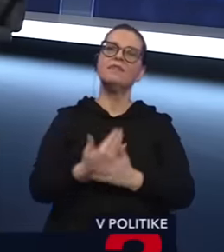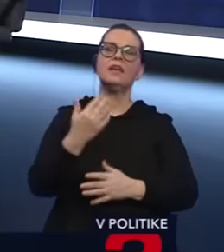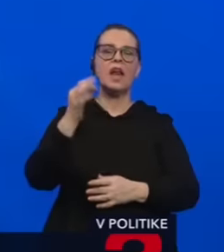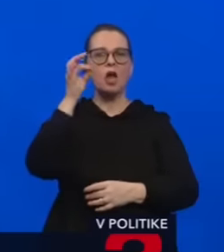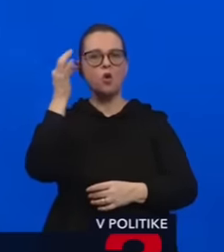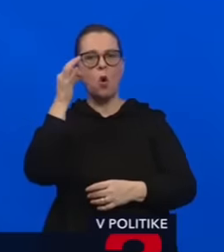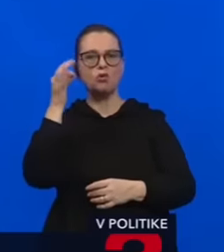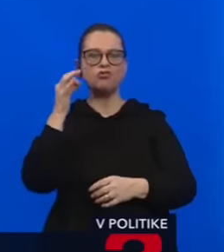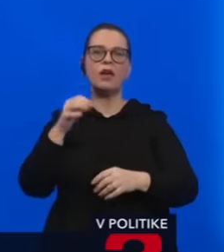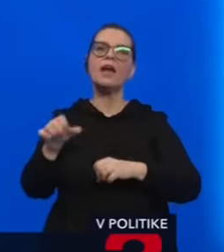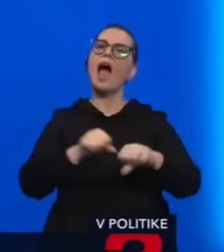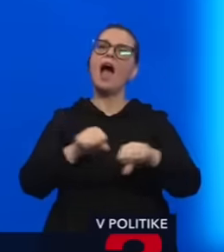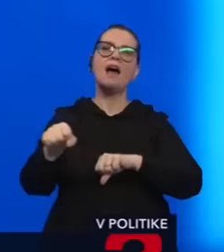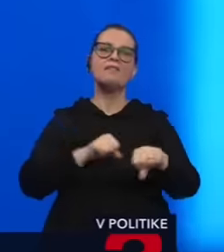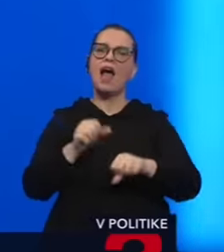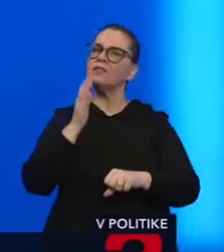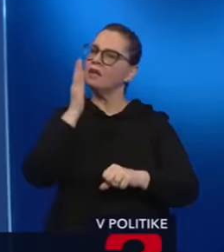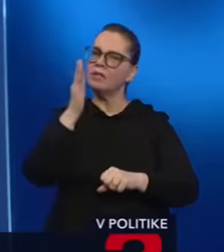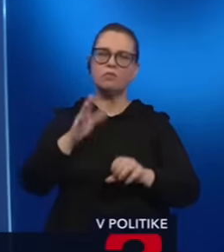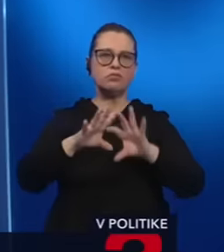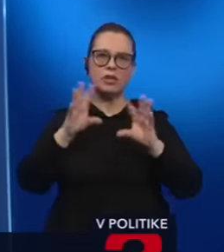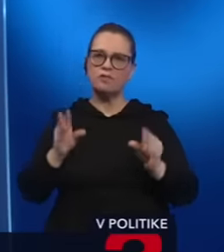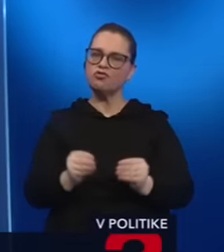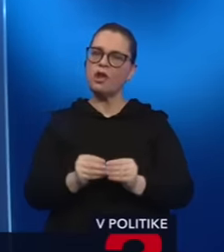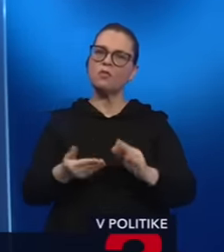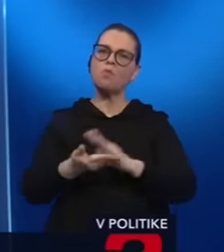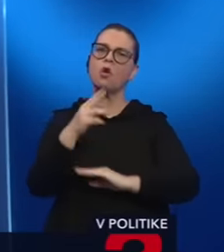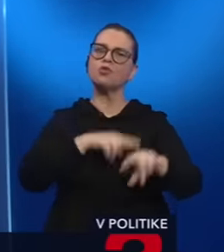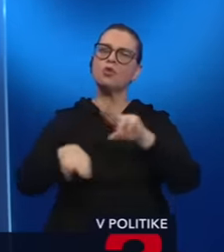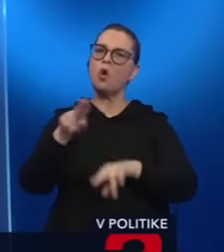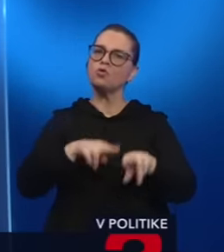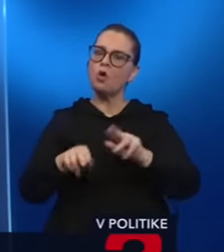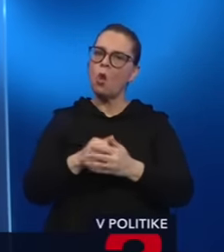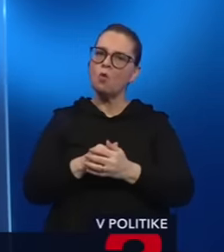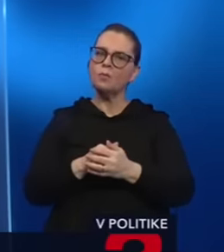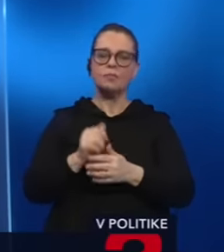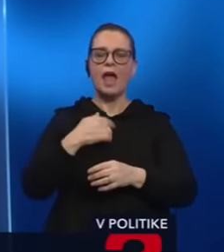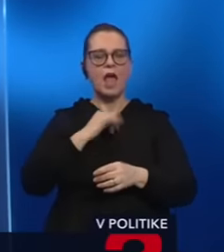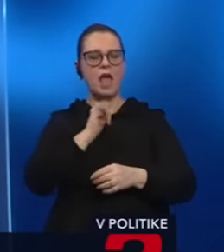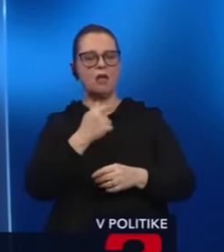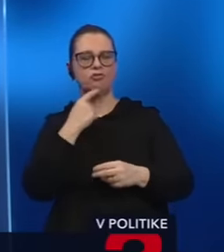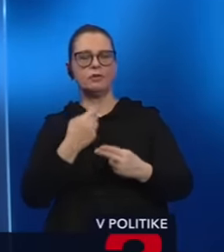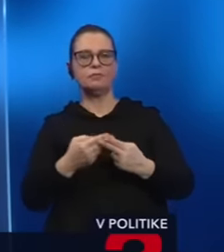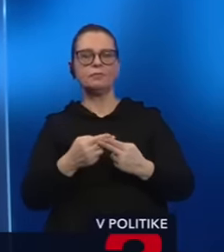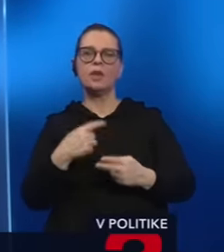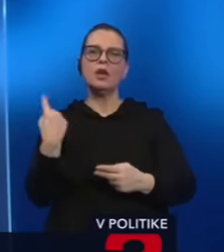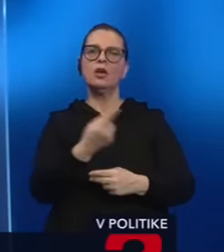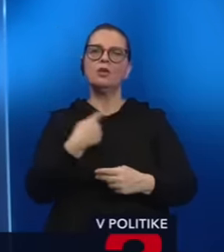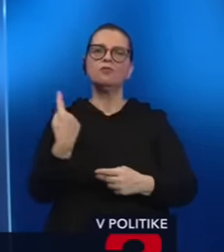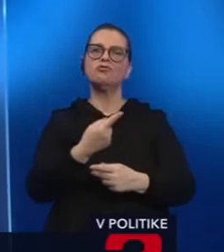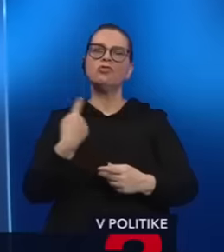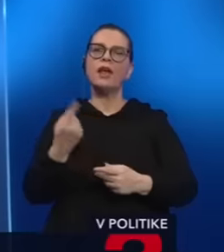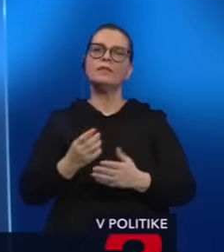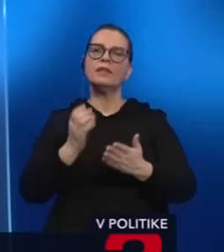vládna koalícia nebude mať všetko pod kontrolou? Na Margo, len všetci, by som povedal, kandidáti koalície sú